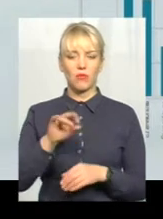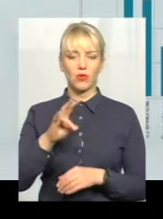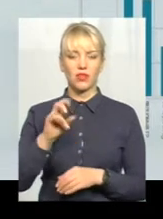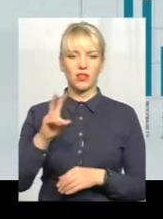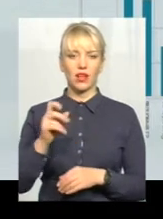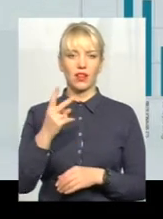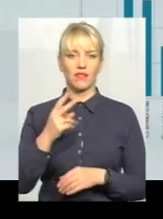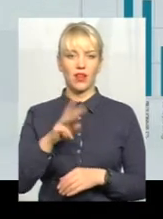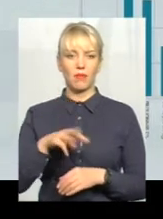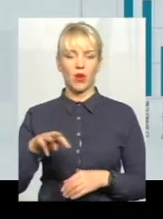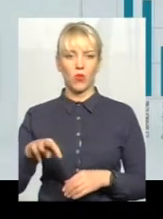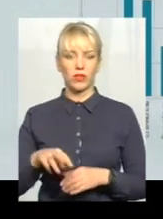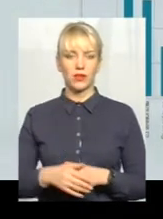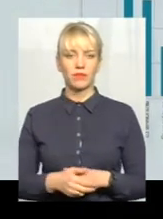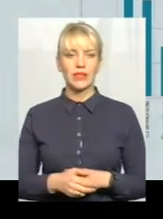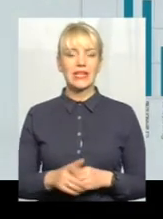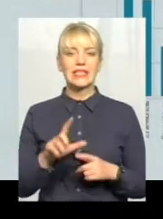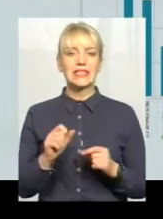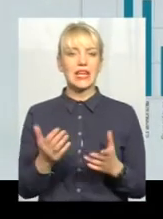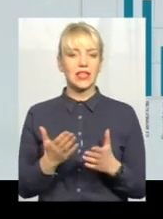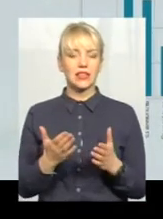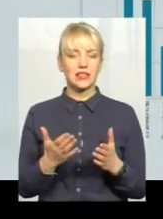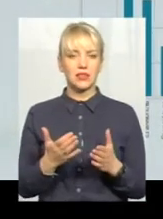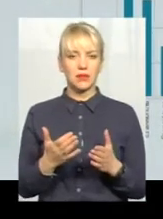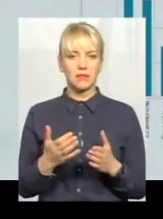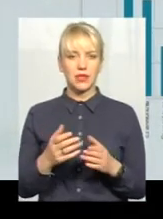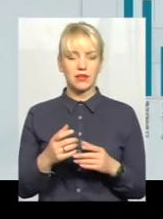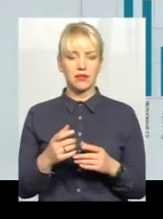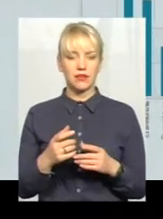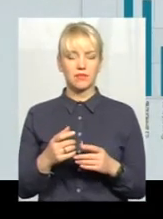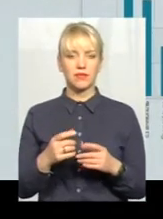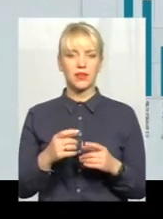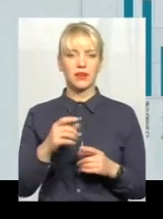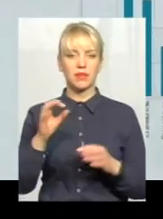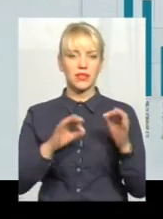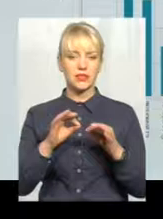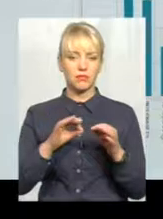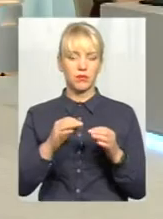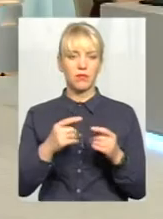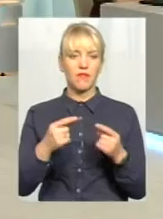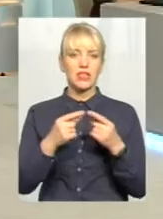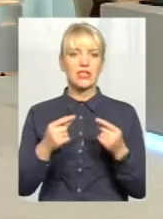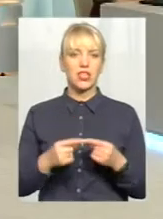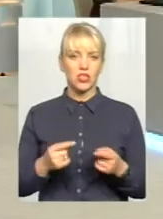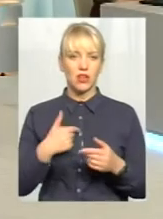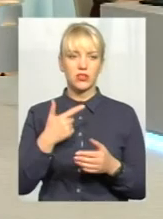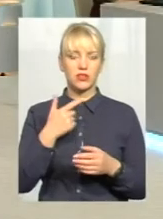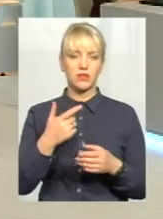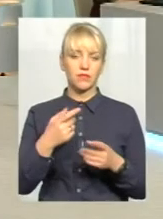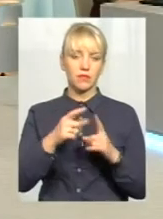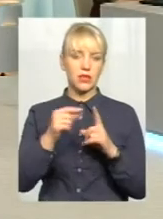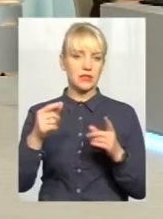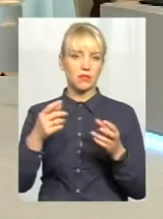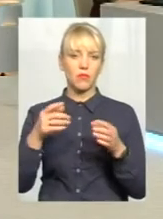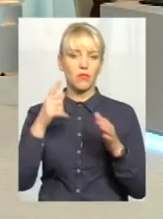ледь до 2 млн. За яким принципом взагалі визначалися? Кому і скільки перепадає? Насправді принцип прозорий,